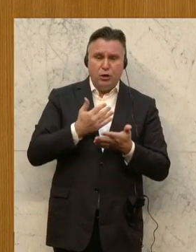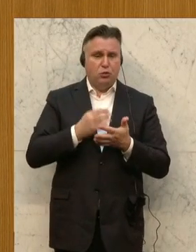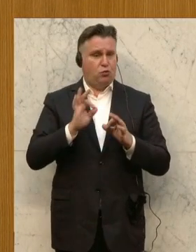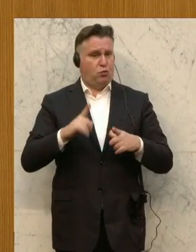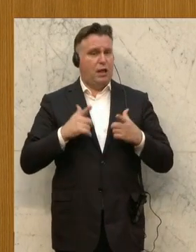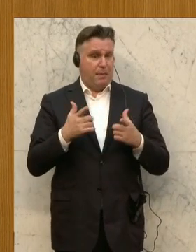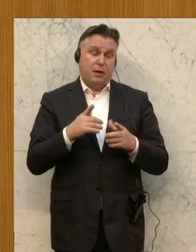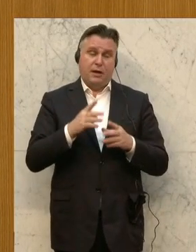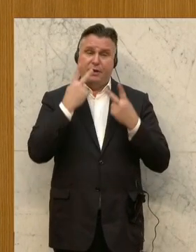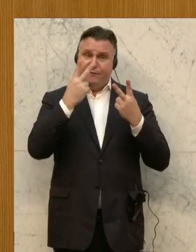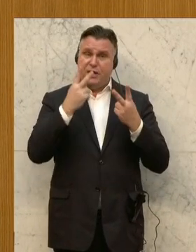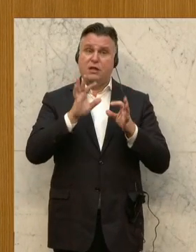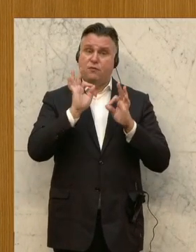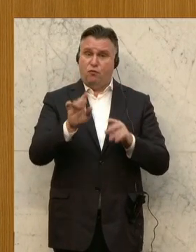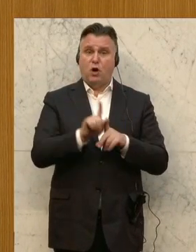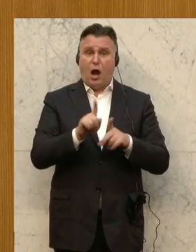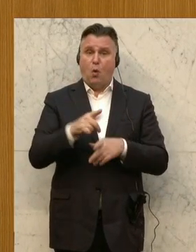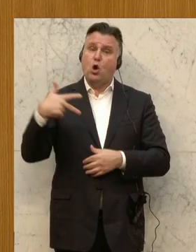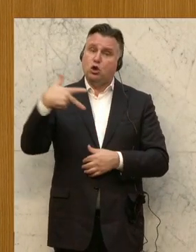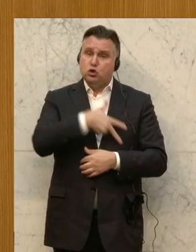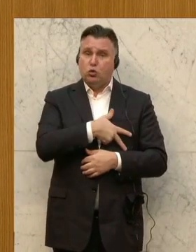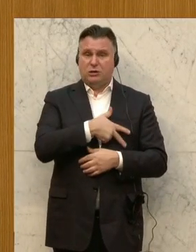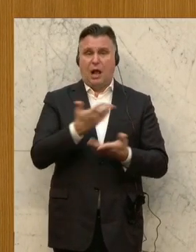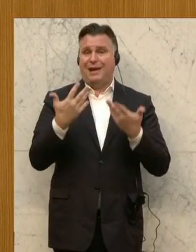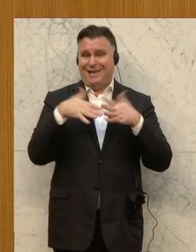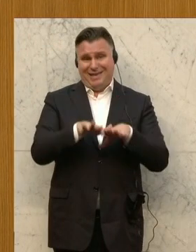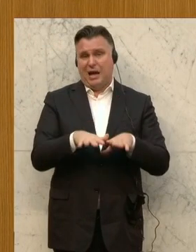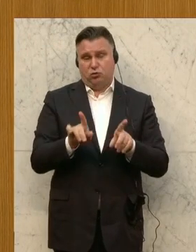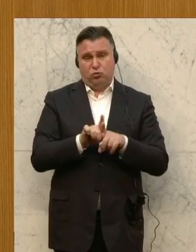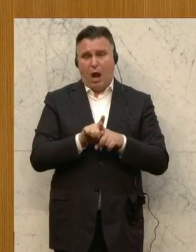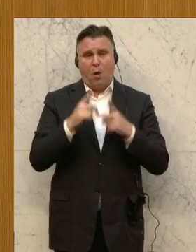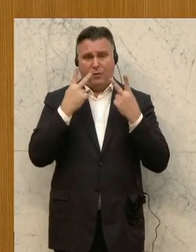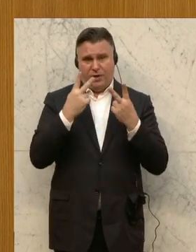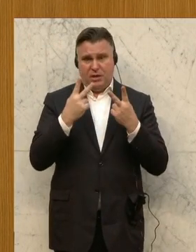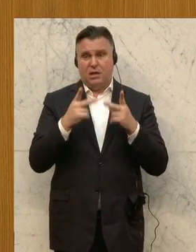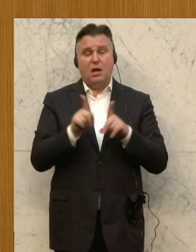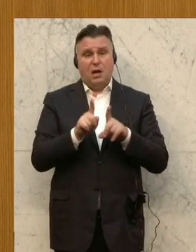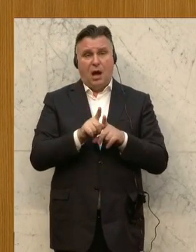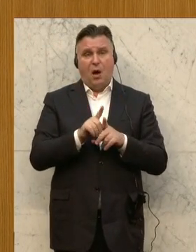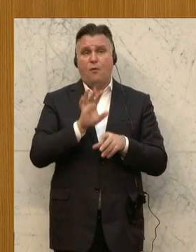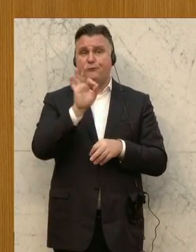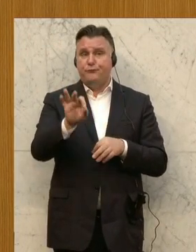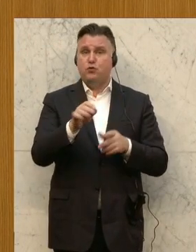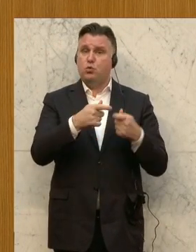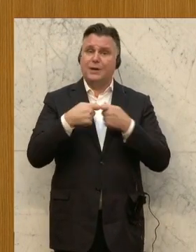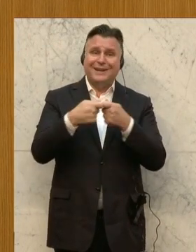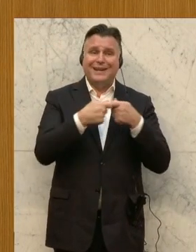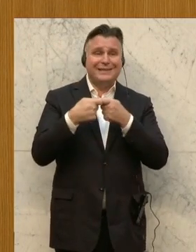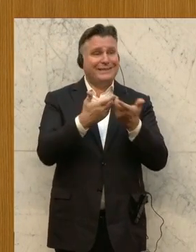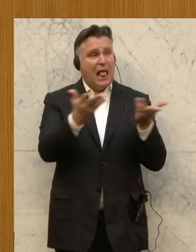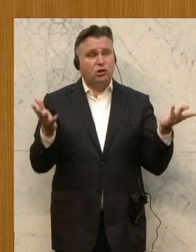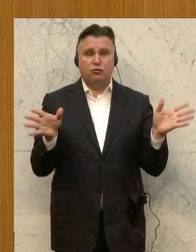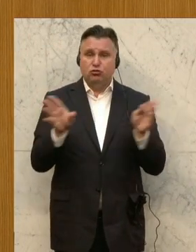für die soziale Integration sowie oft eine Bereicherung für das gesellschaftliche